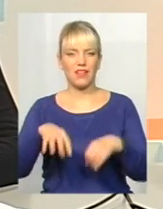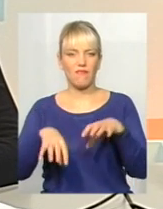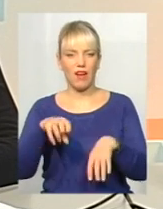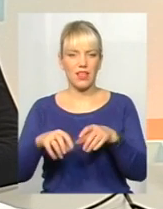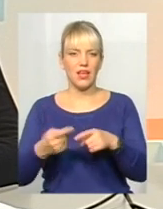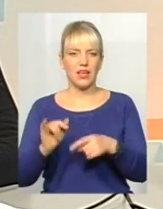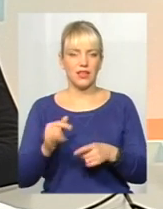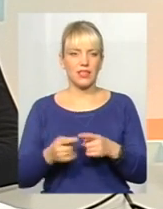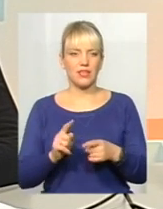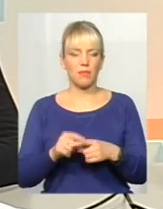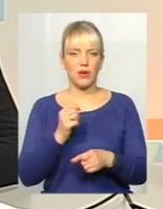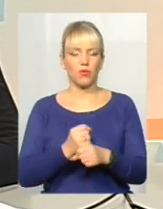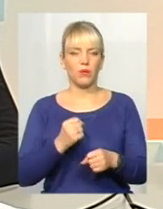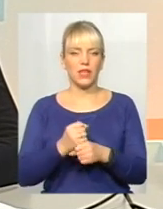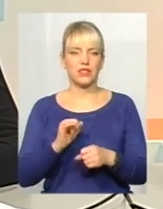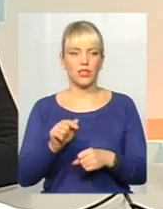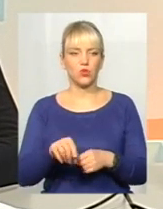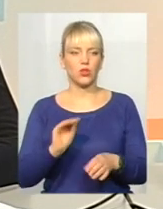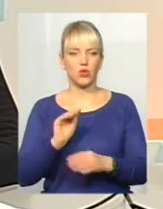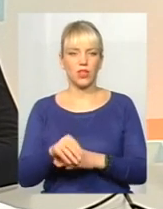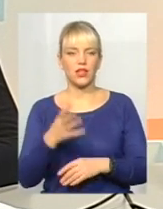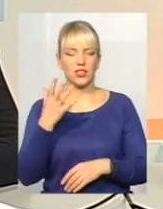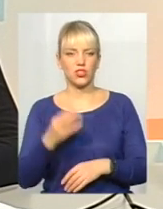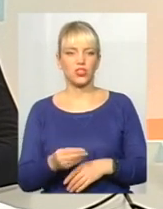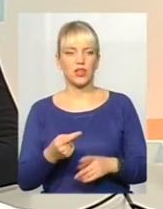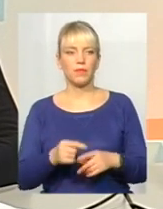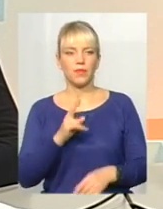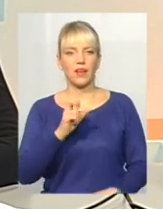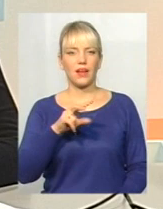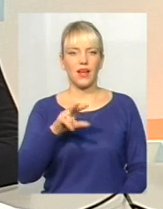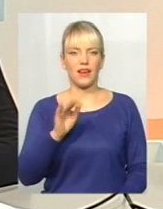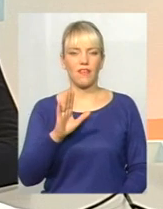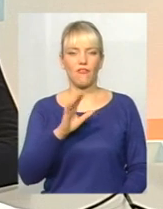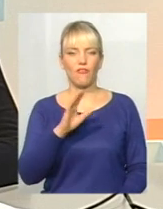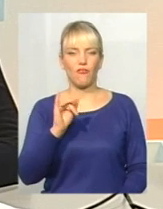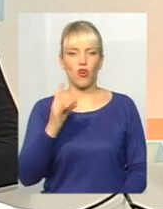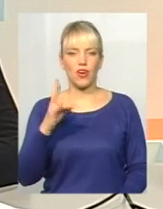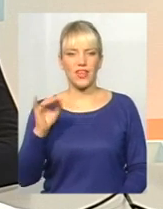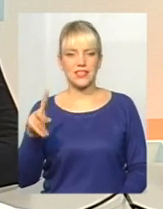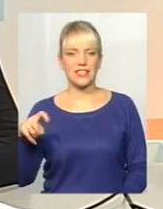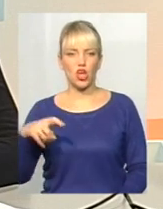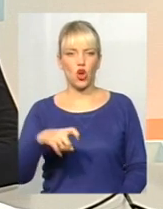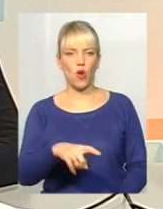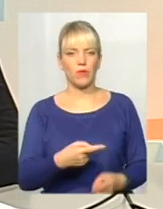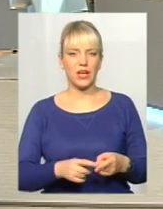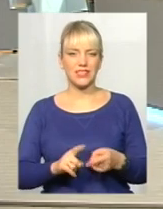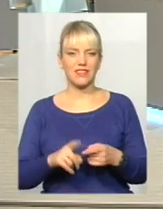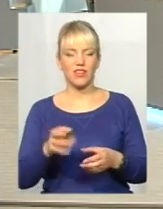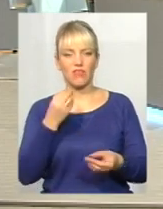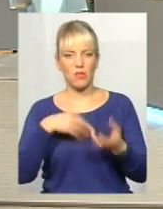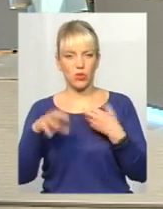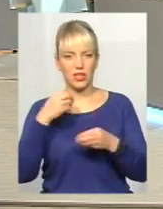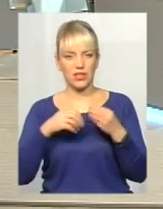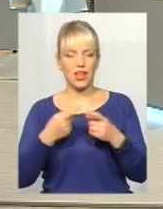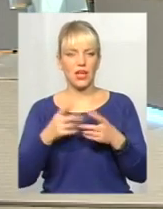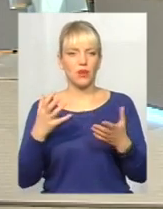його переробки, і вони туди додали потім ще каліфорнійський хробак, це хробак, який, це все переїдає, і в підсумку